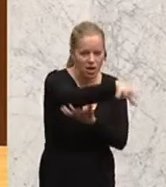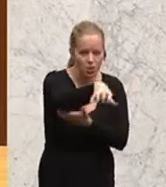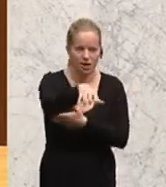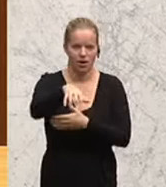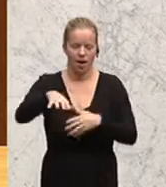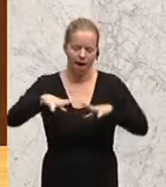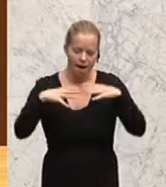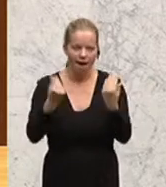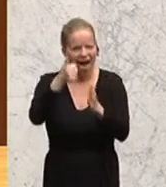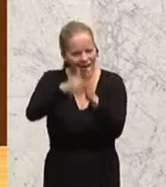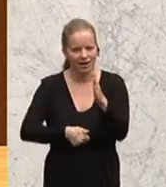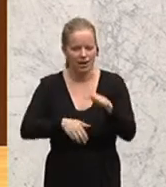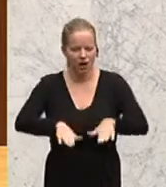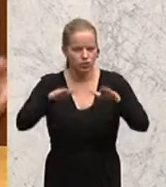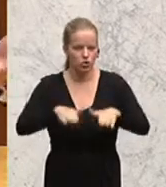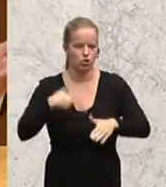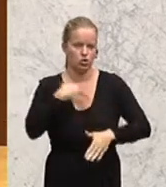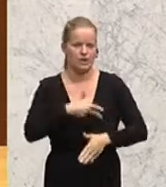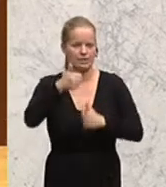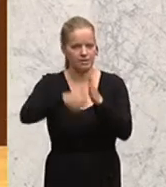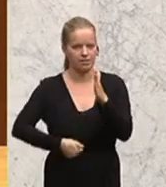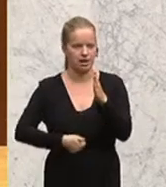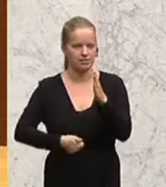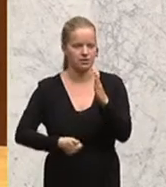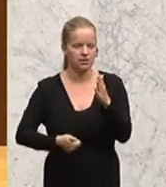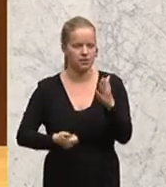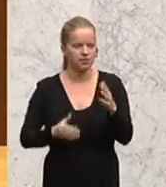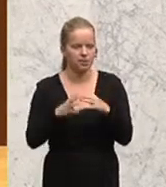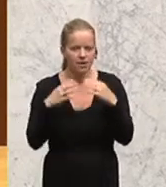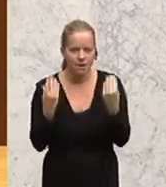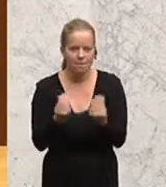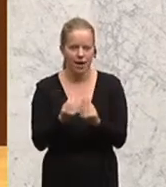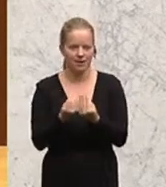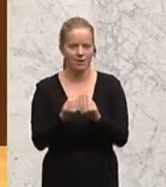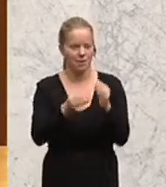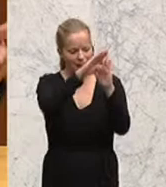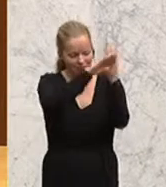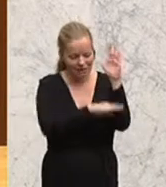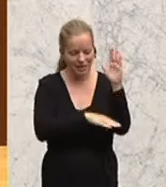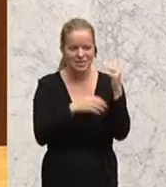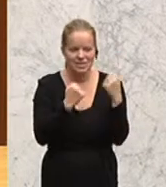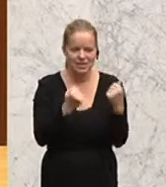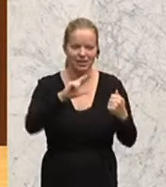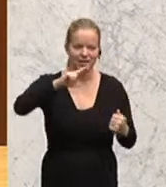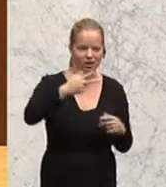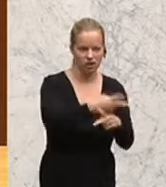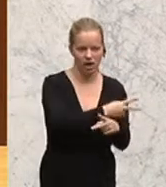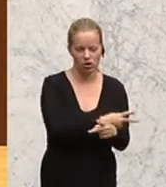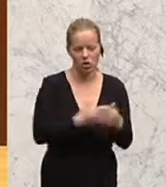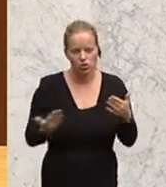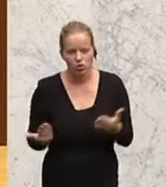Asyl- und Sozialstandards, eine gemeinsame Liste sicherer Drittstaaten, neue Ansätze in der